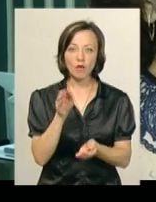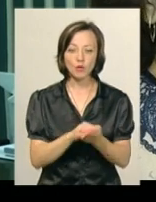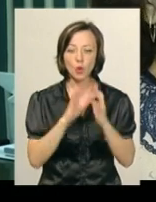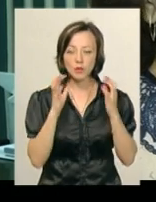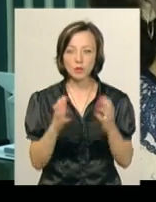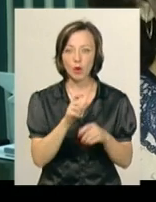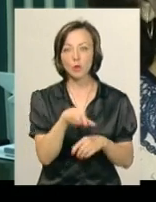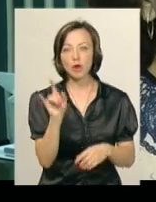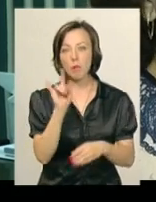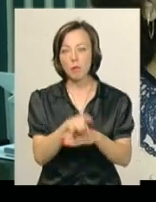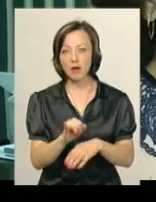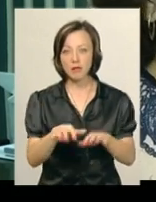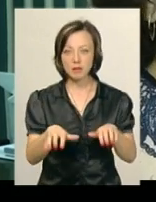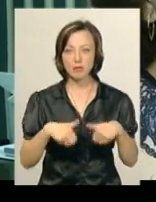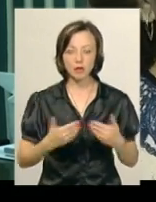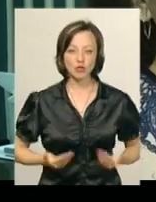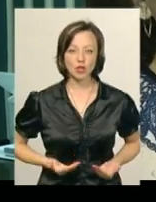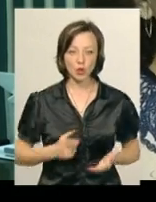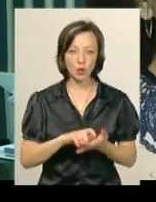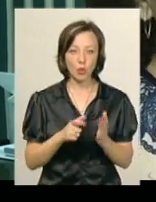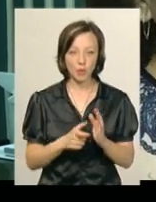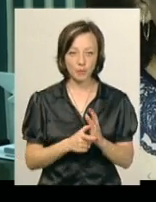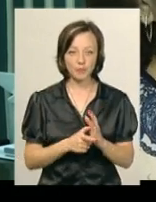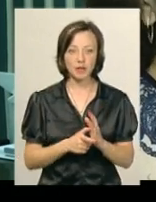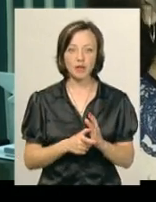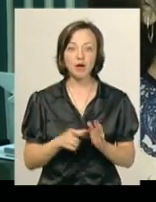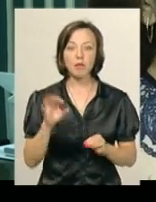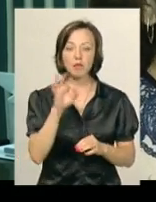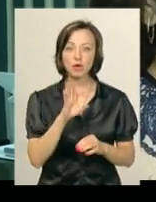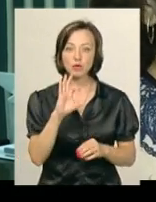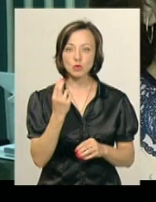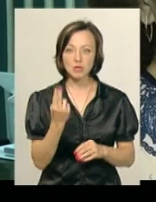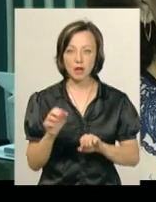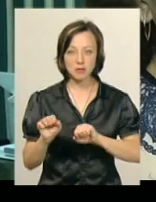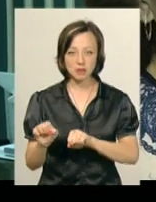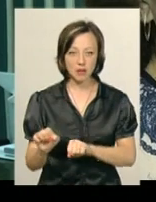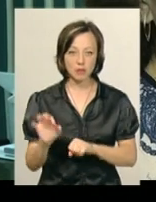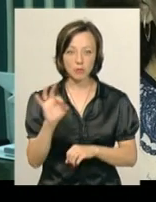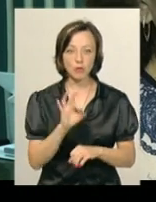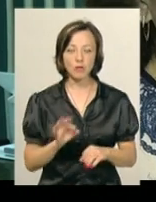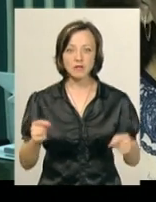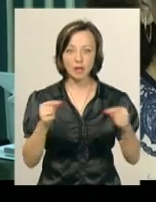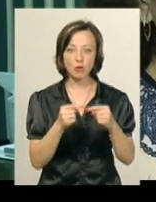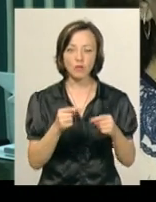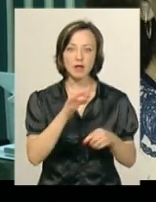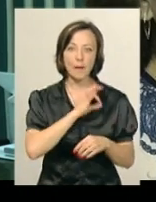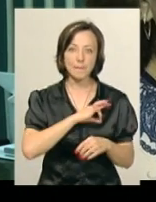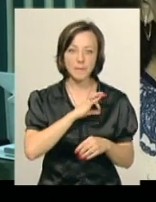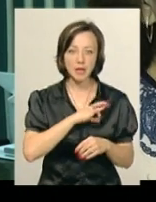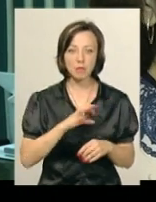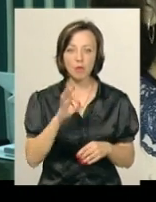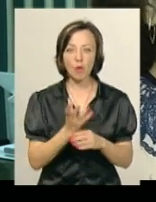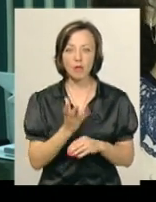обманюють і відбирають житло. Йде мова і про соціальний захист, про встановлення пільг, про